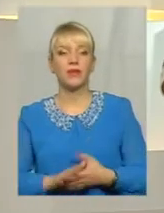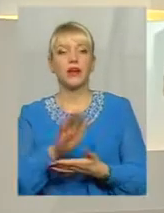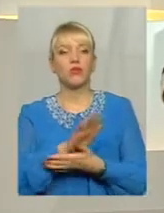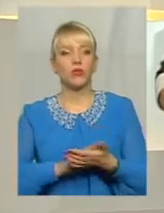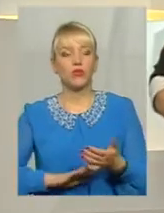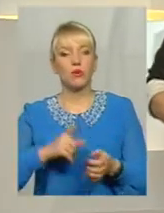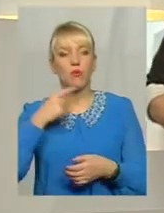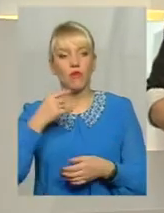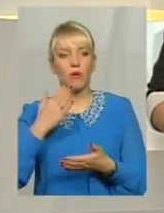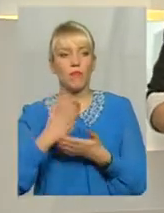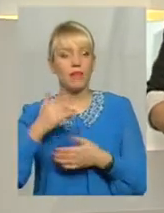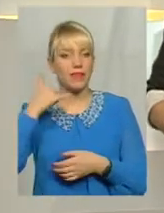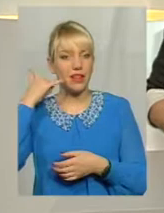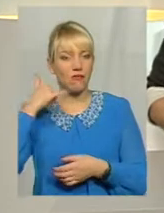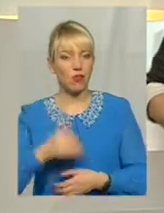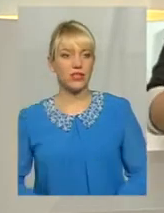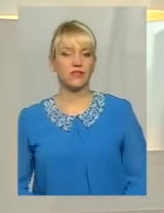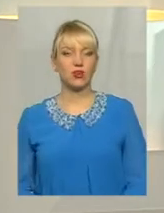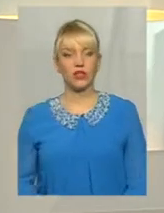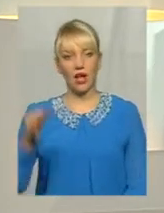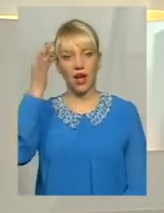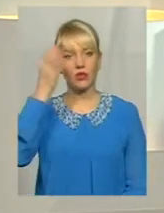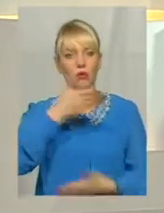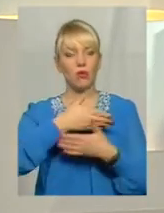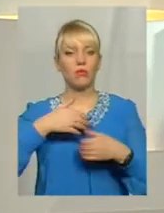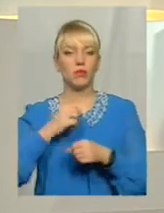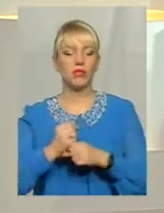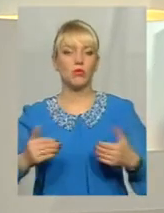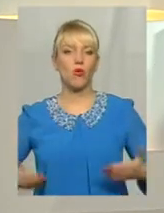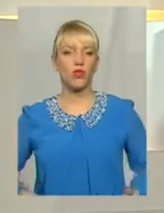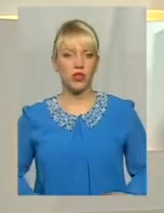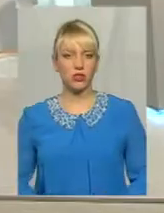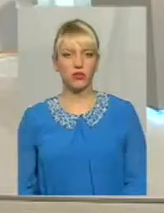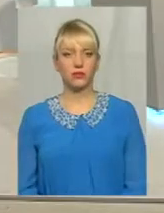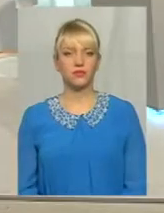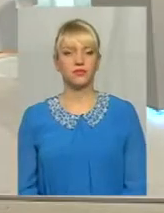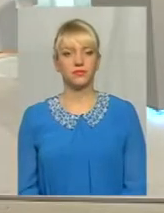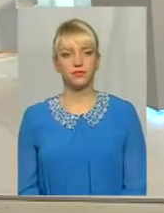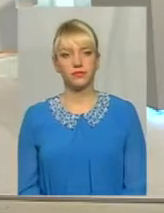маємо телефонний дзвінок Нагадую, працюємо для вас наживо, слухаємо додзвонювача